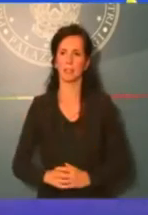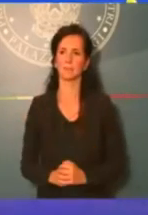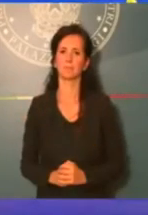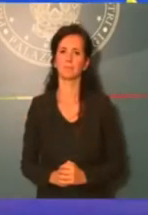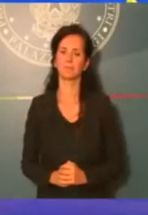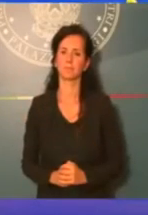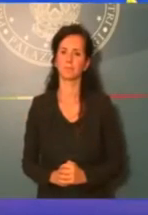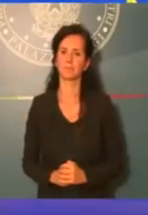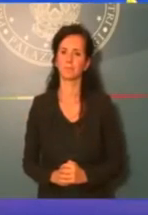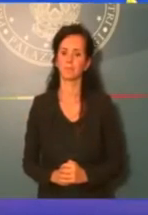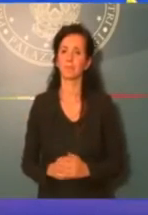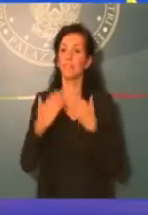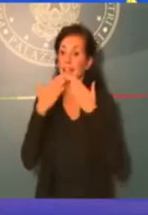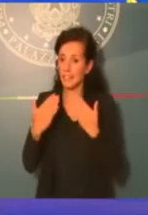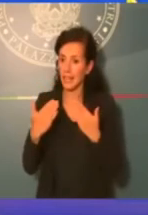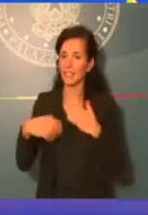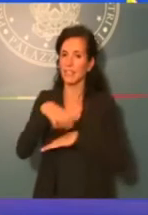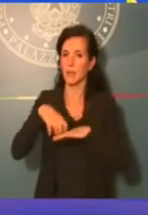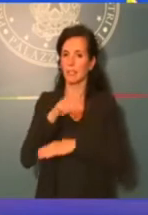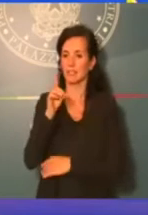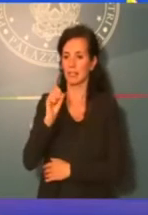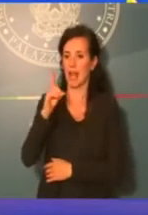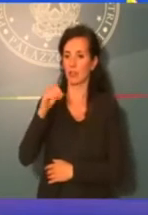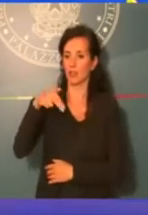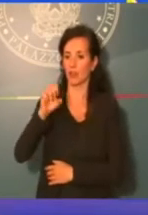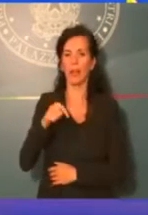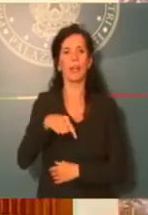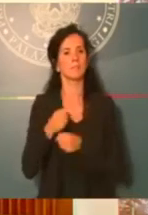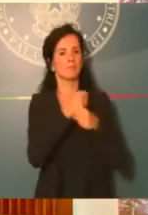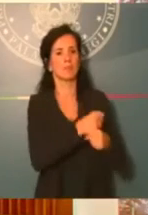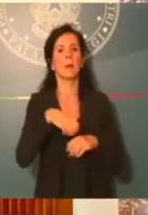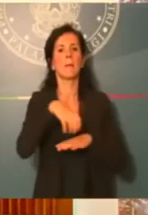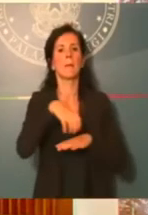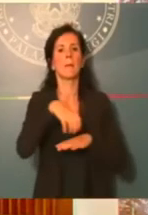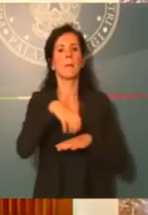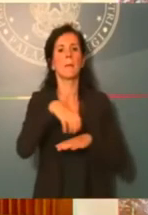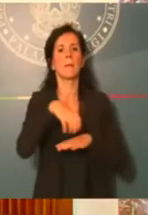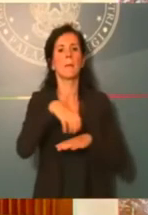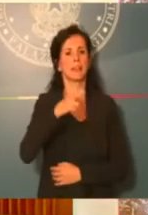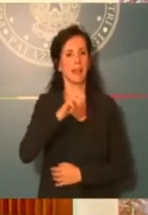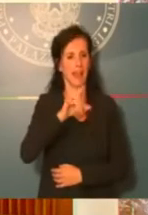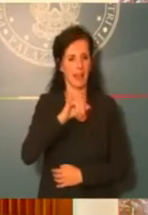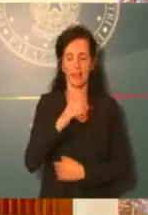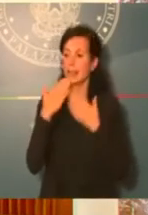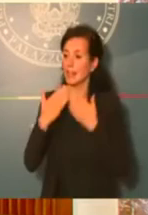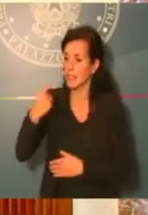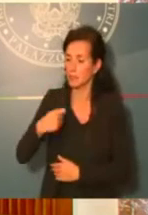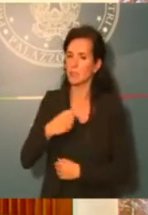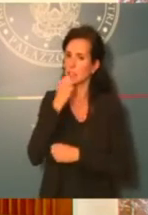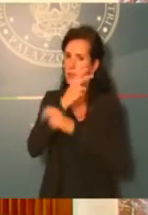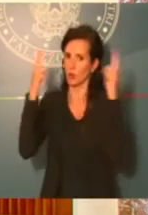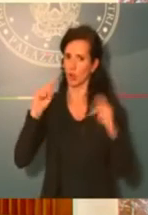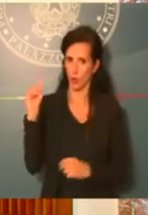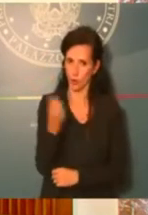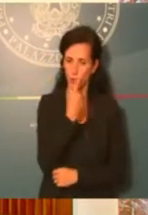Grazie Ministro Dadone. Ministro De Micheli. Grazie Presidente. Buongiorno a tutti. È stato un